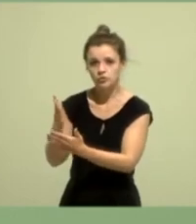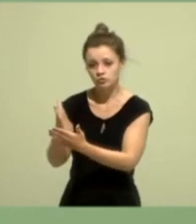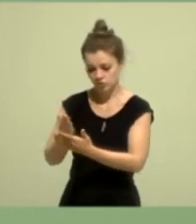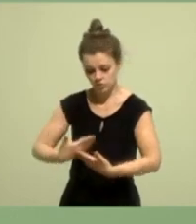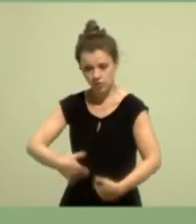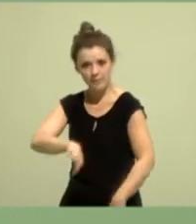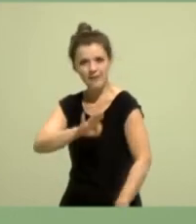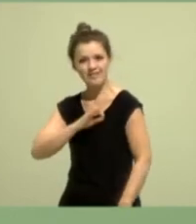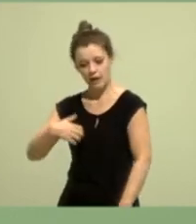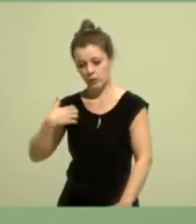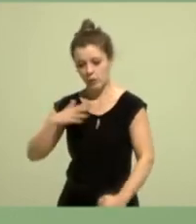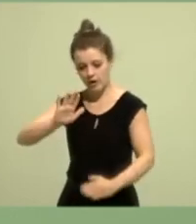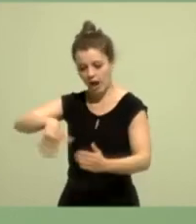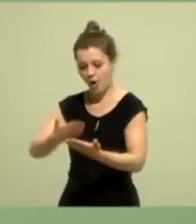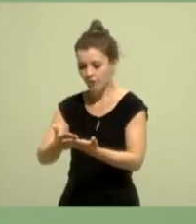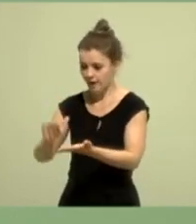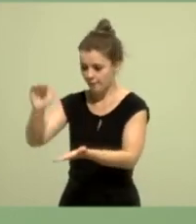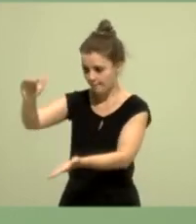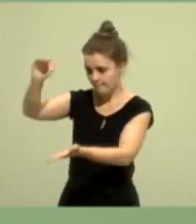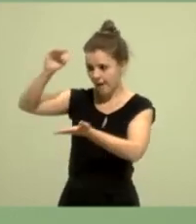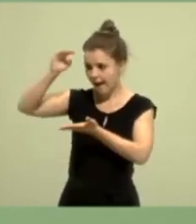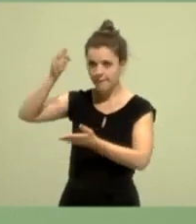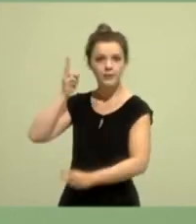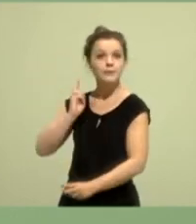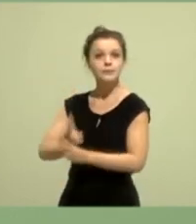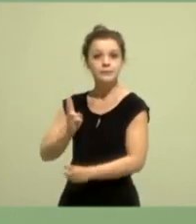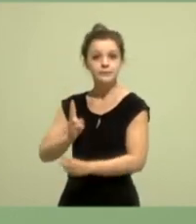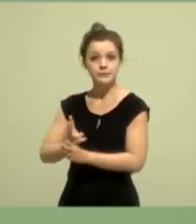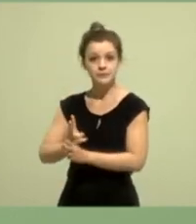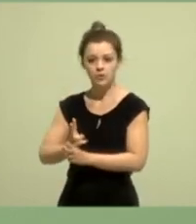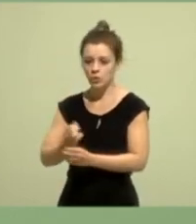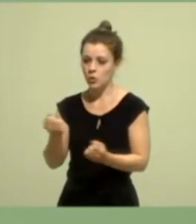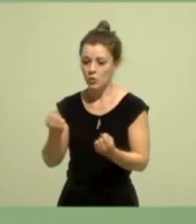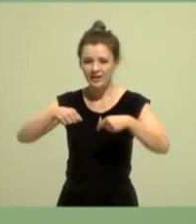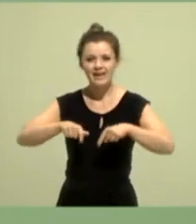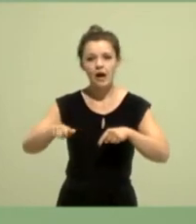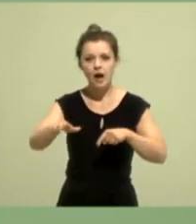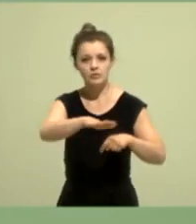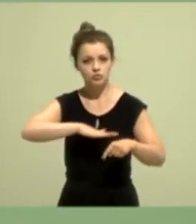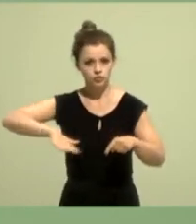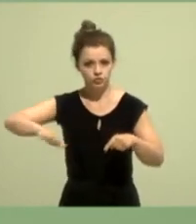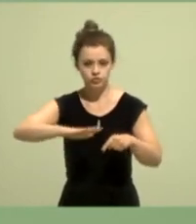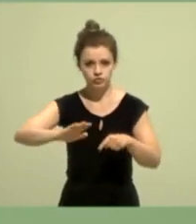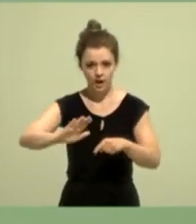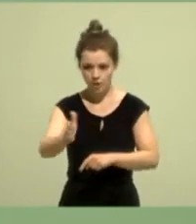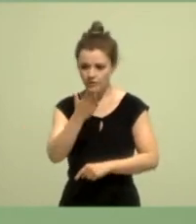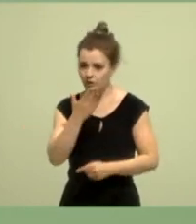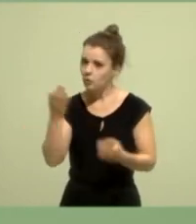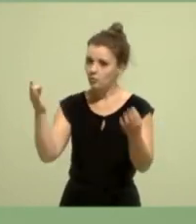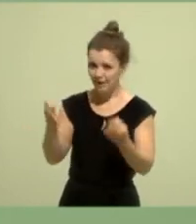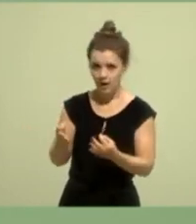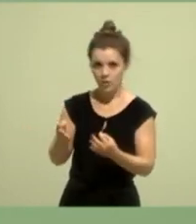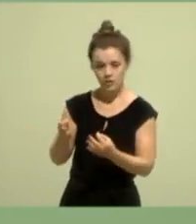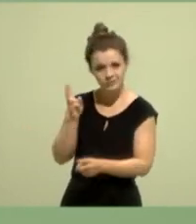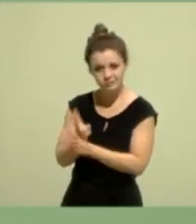groß und notwendig das ist, das sehen wir immer noch im Rheinischen Revier. Da stehen wir nämlich buchstäblich vor einem